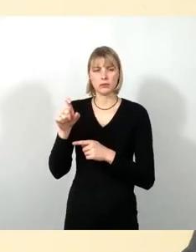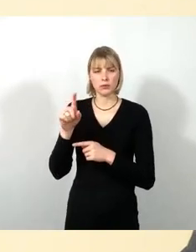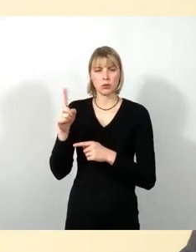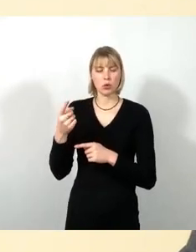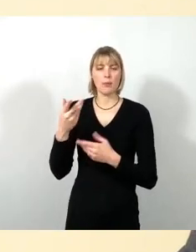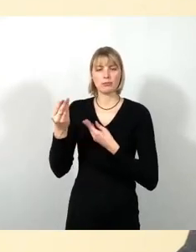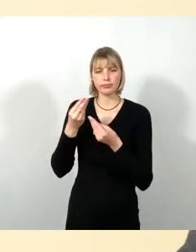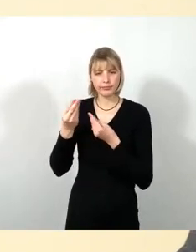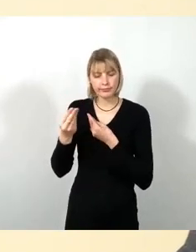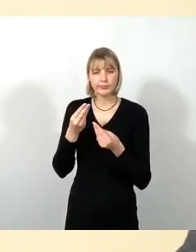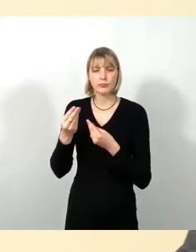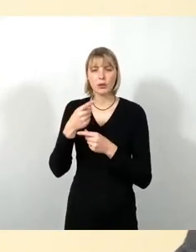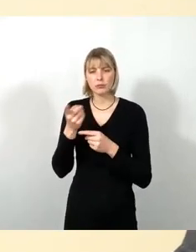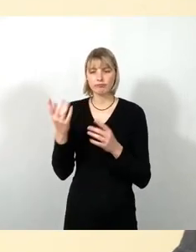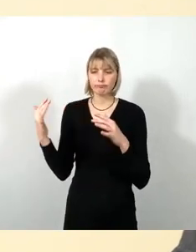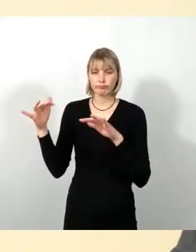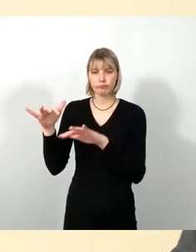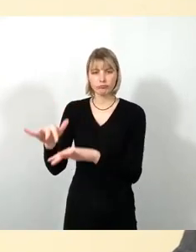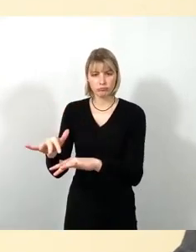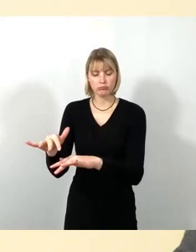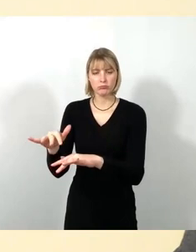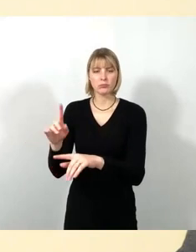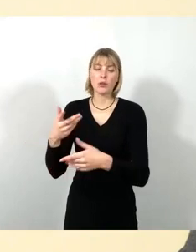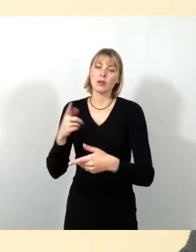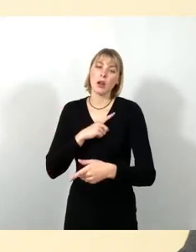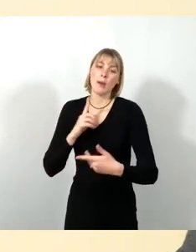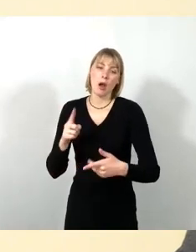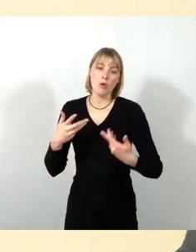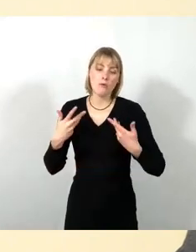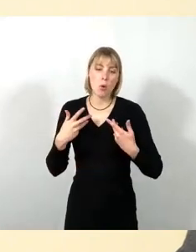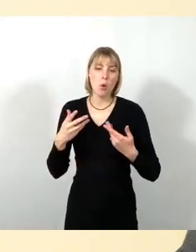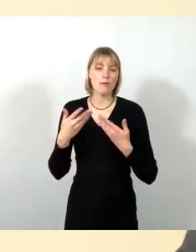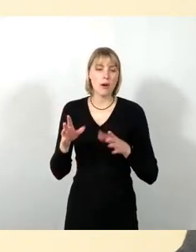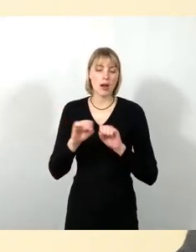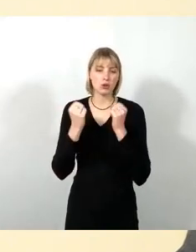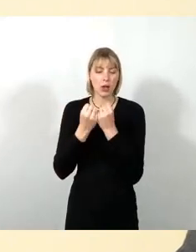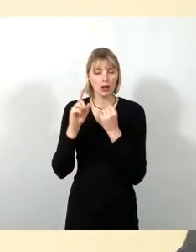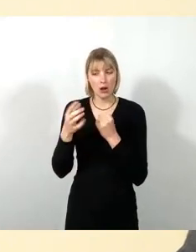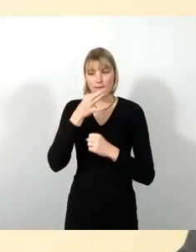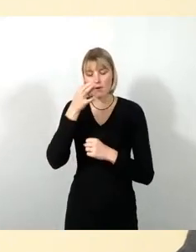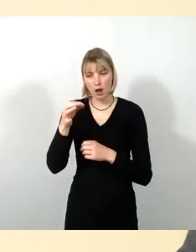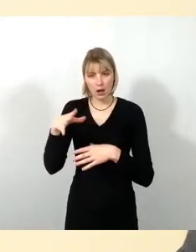Landesverband Sachsen. Und ich bin sehr froh, dass auch der Freistaat sich jetzt diese Fragestellung annehmen will, inwieweit denn